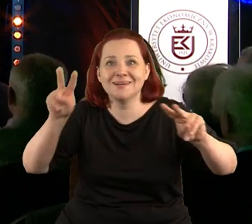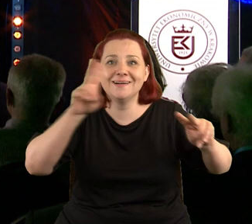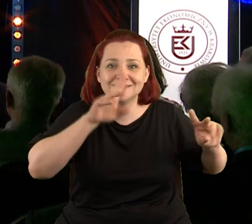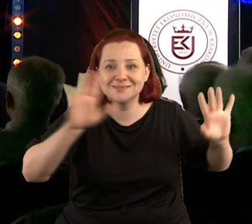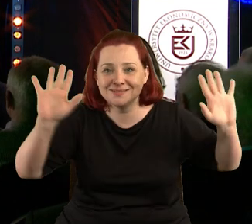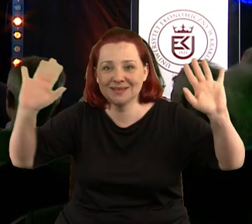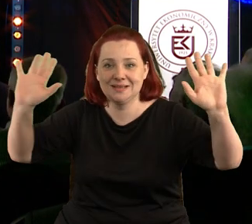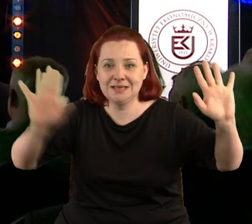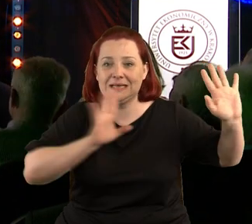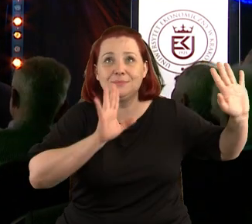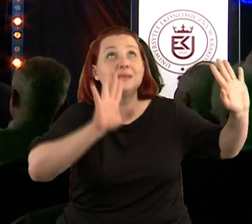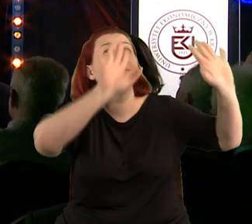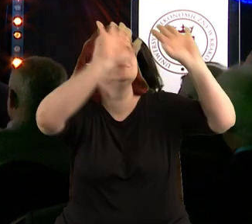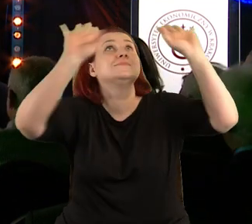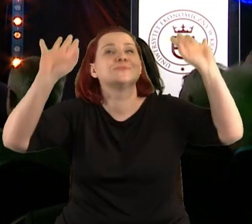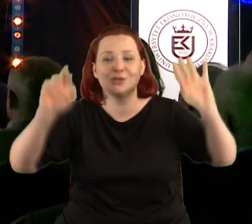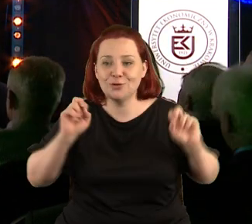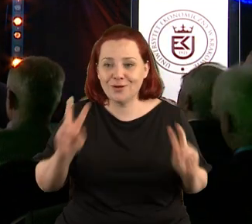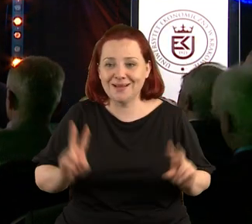że jest dobrze.